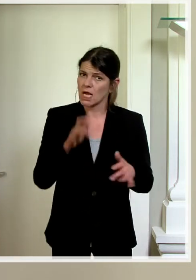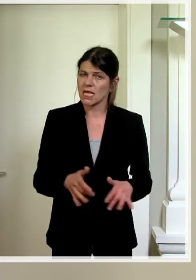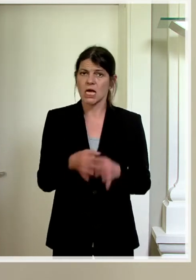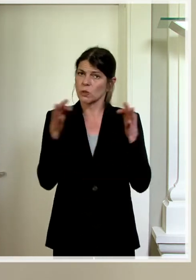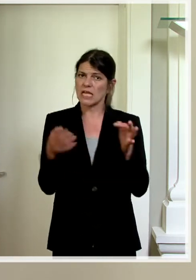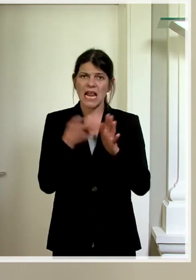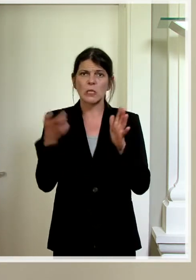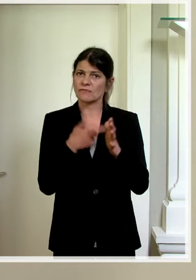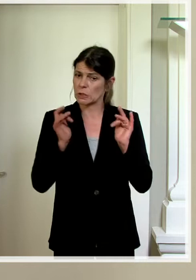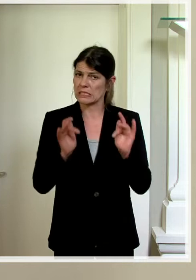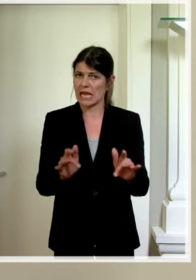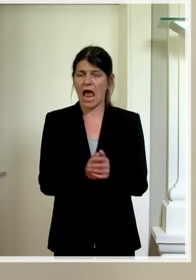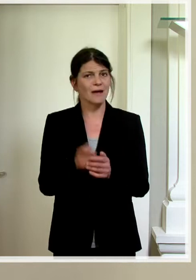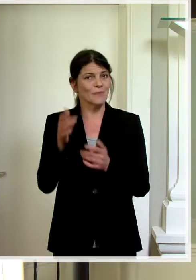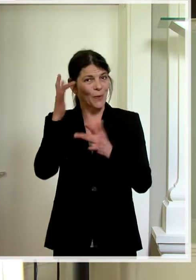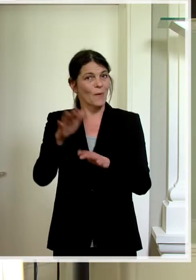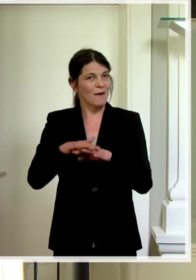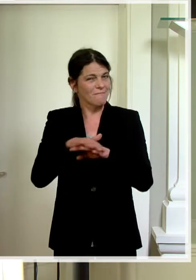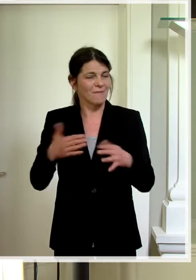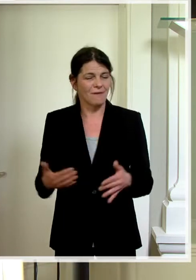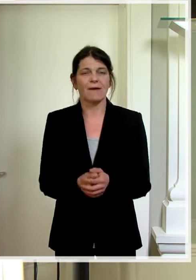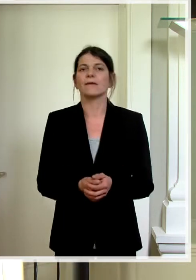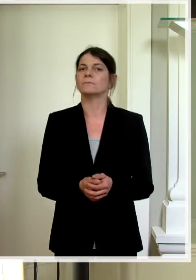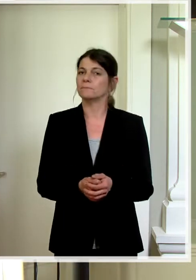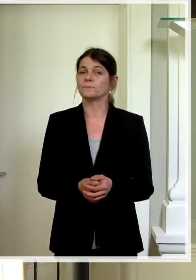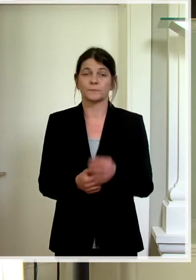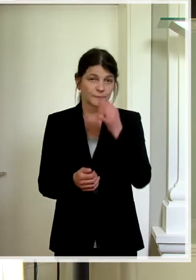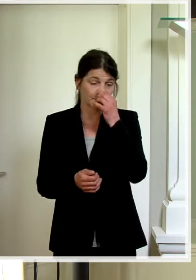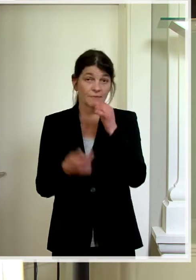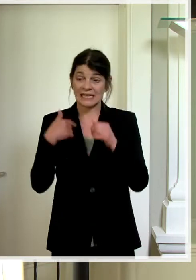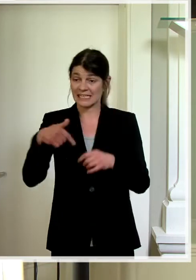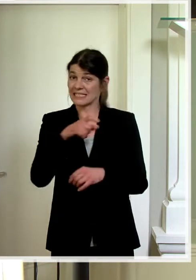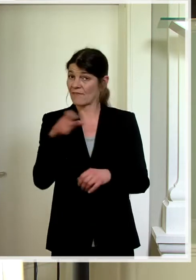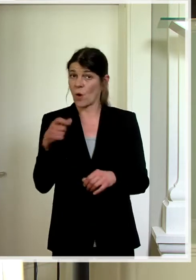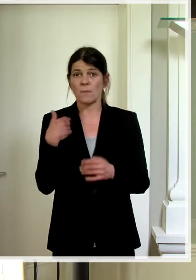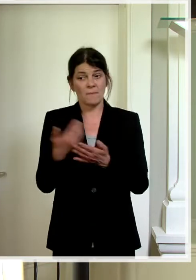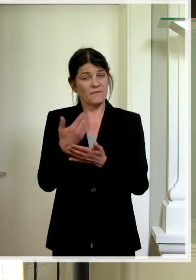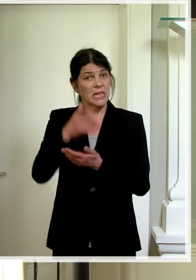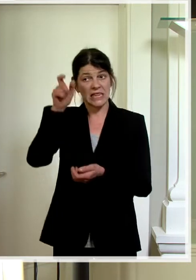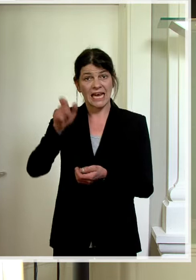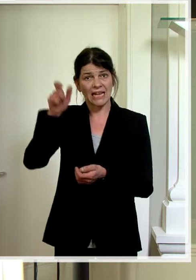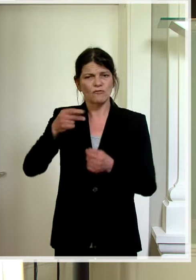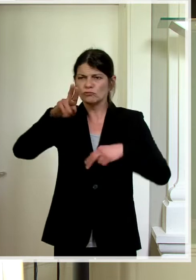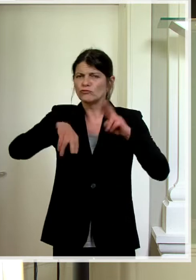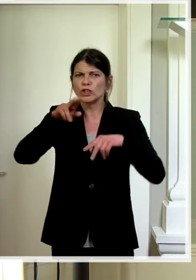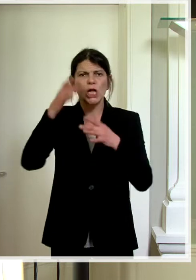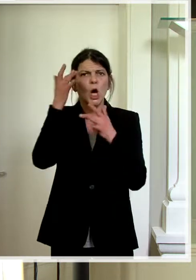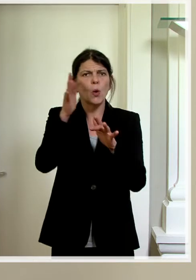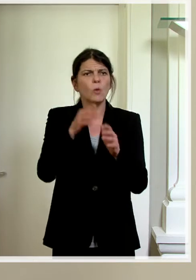Herausforderungen im Kultursektor aufmerksam zu machen. Ich habe mich diese Woche mit Vertretern unterschiedlicher